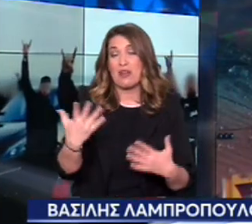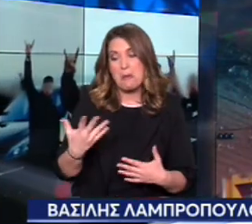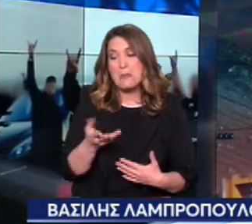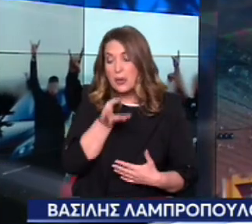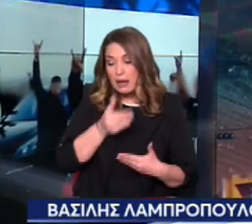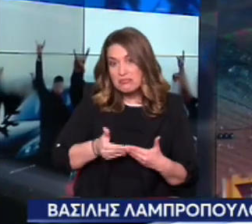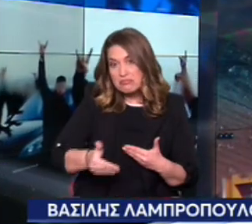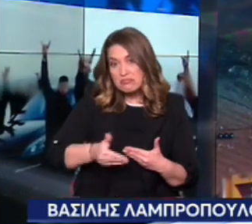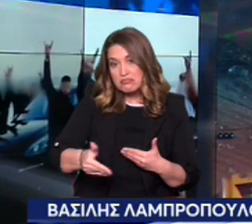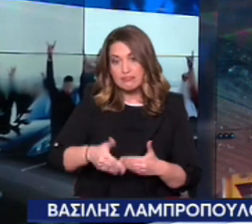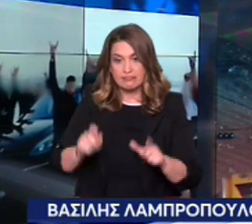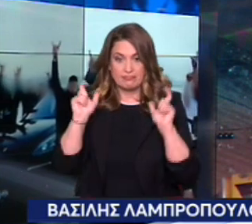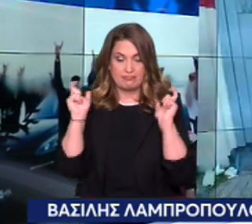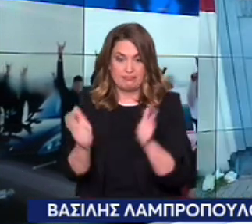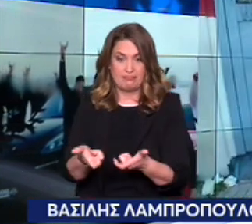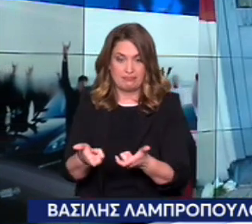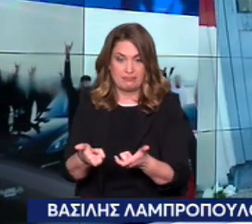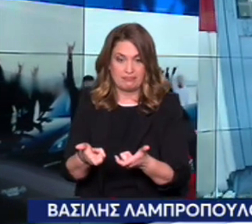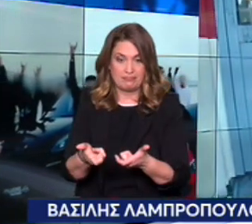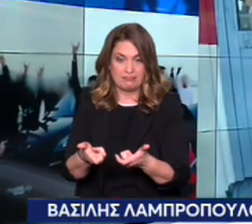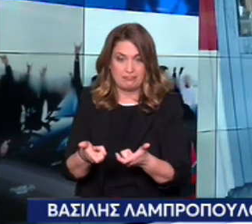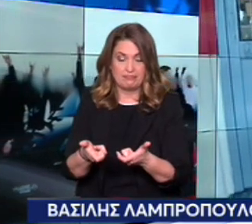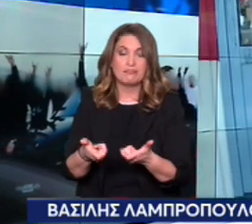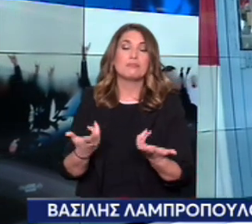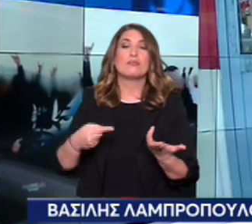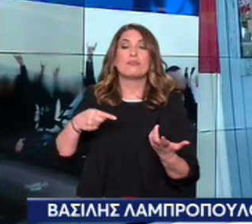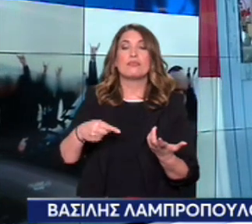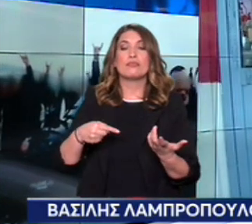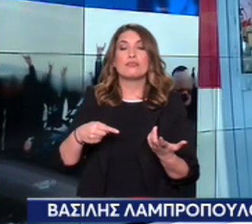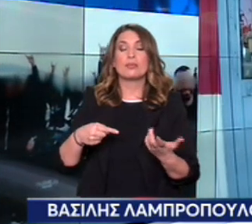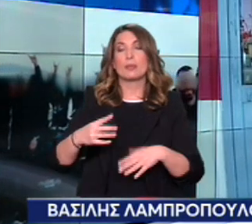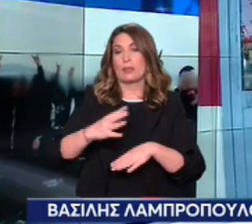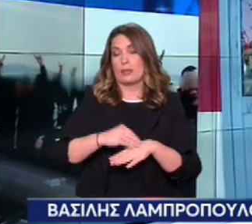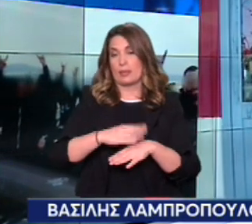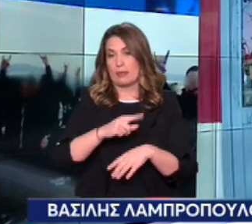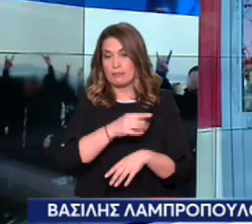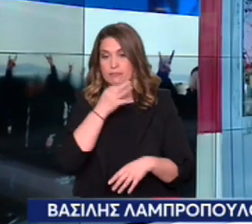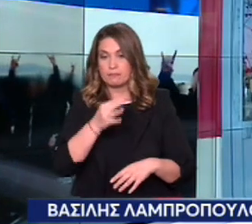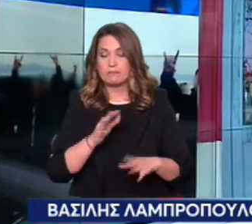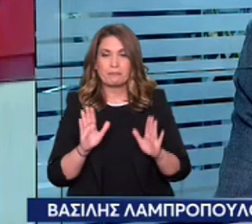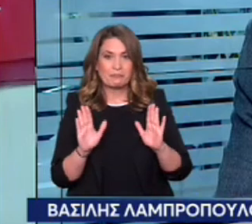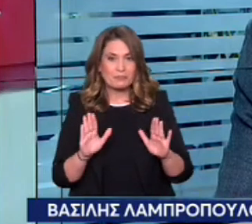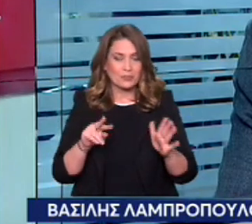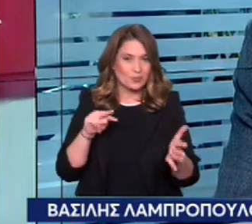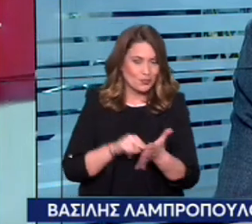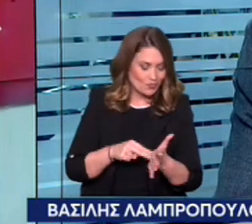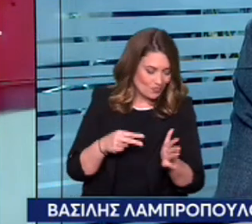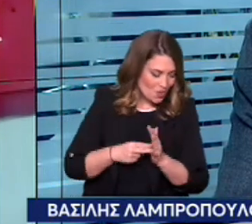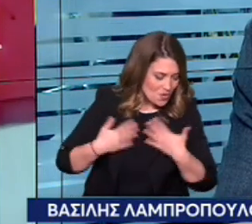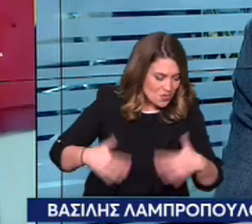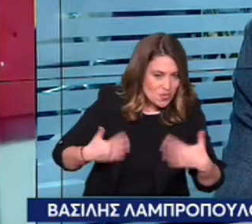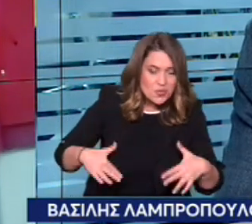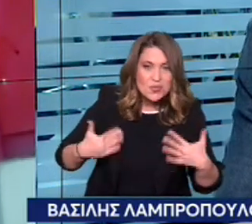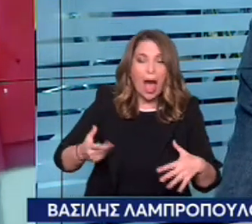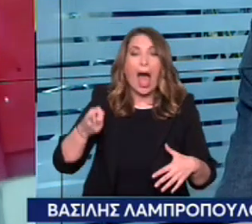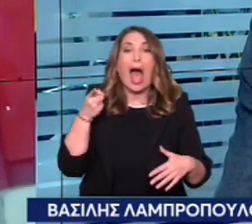εξηχνίαση, δεν ξέρω αν θα έχουμε παράδοση το δραστόνι, αλλά και η αστυνομία. Είναι φιάλτης, γιατί. Προσέξτε τώρα την κλιμάκωση της εγκληματικότητας. Και πώς